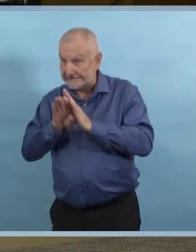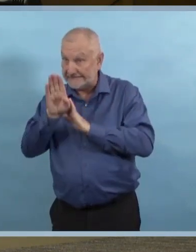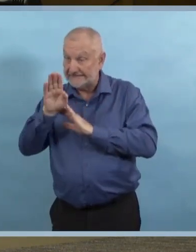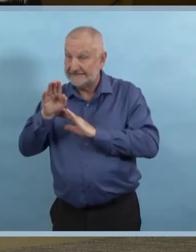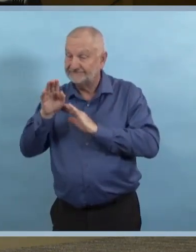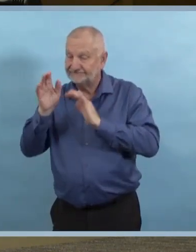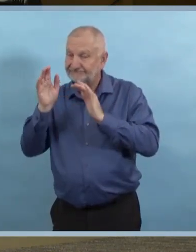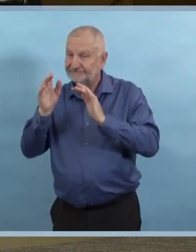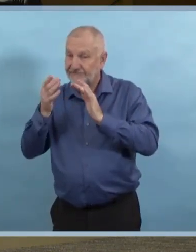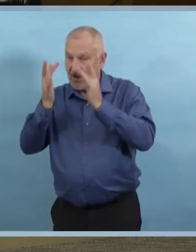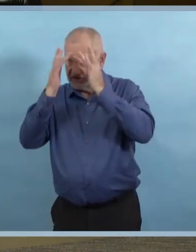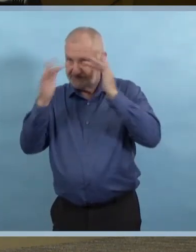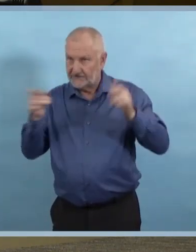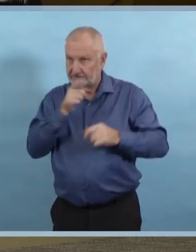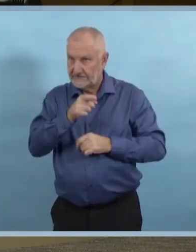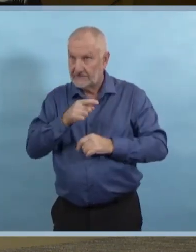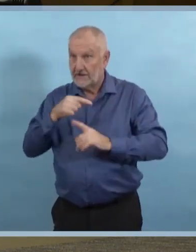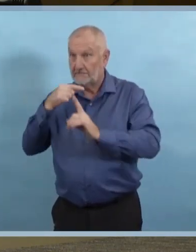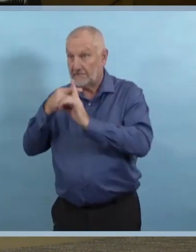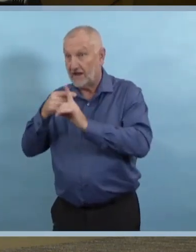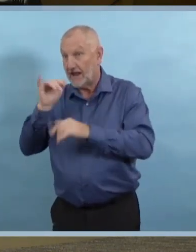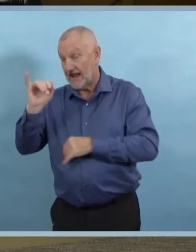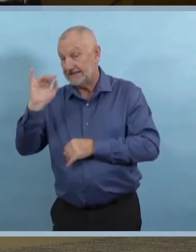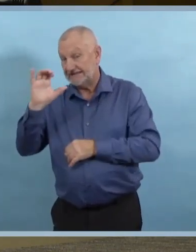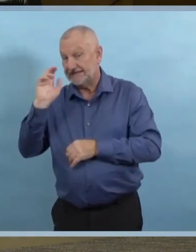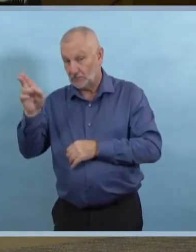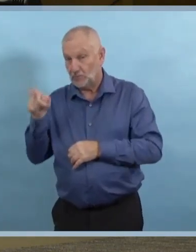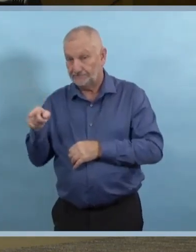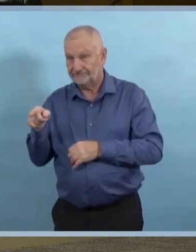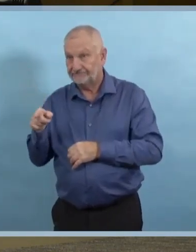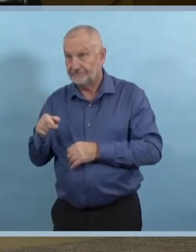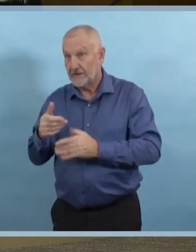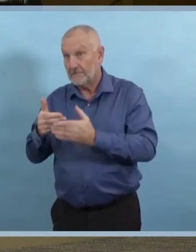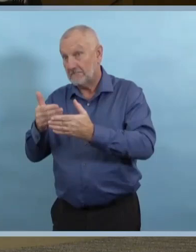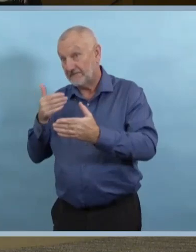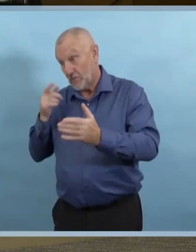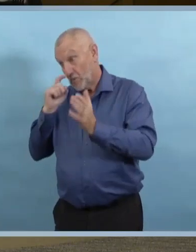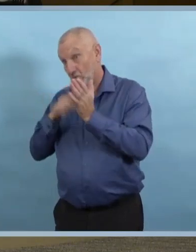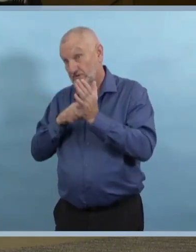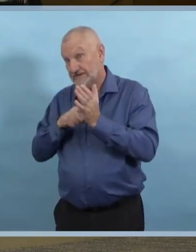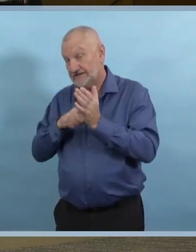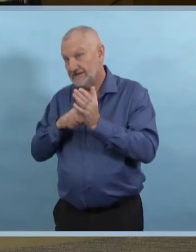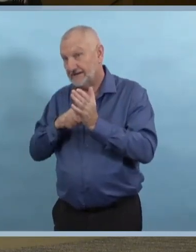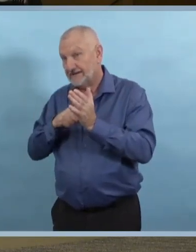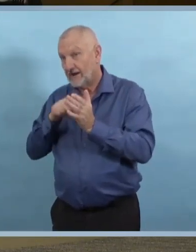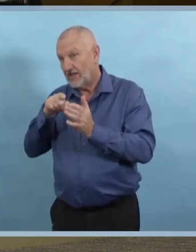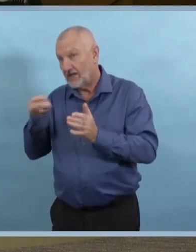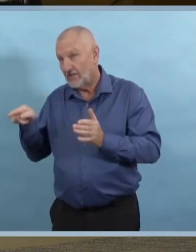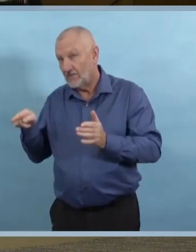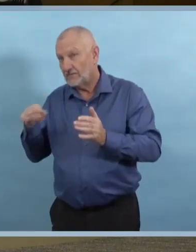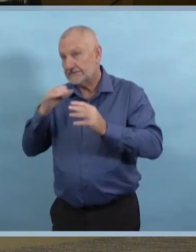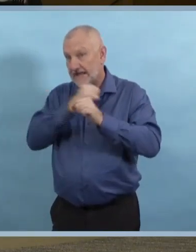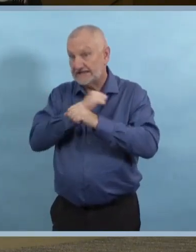Vous avez dit auparavant que c'était des chiffres à surveiller. À quel point est-ce qu'on arrive à une pression critique sur le système de santé?